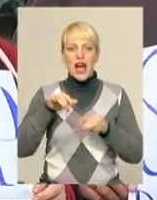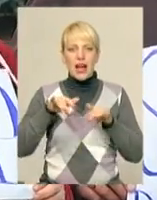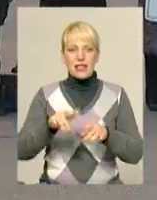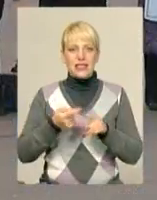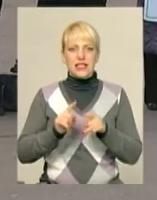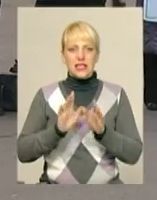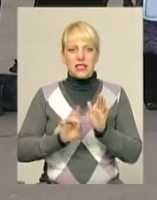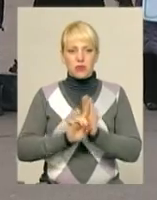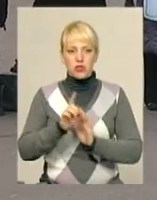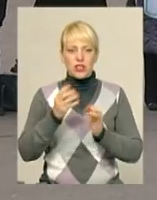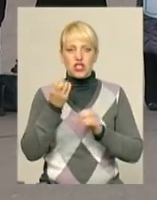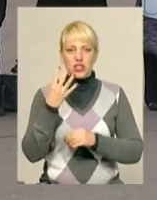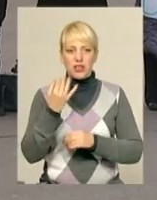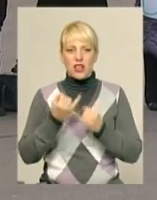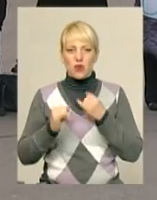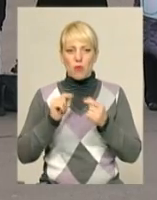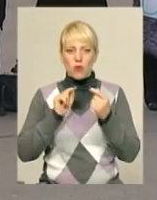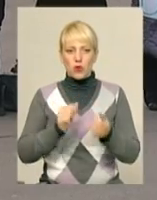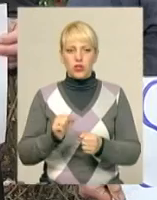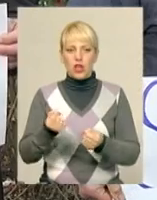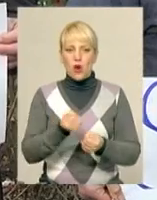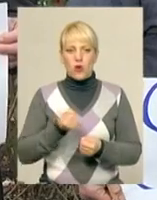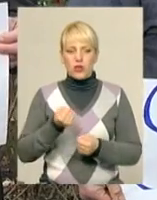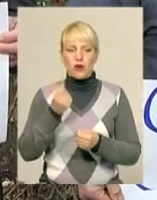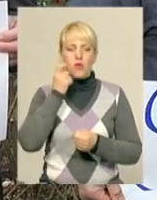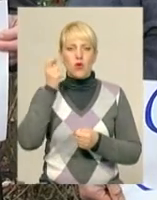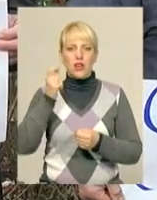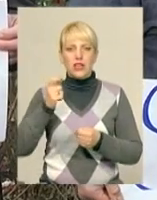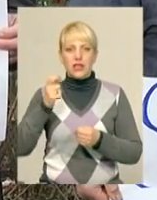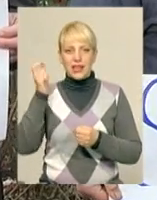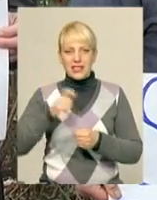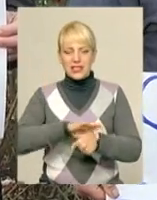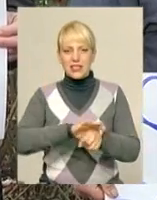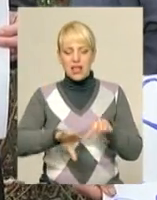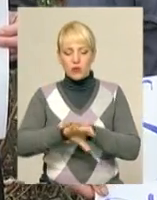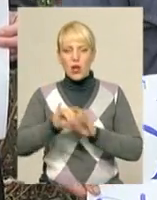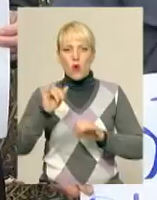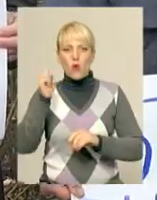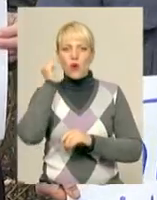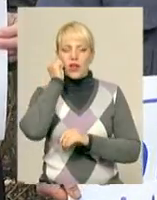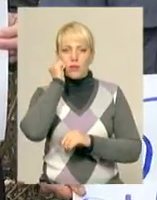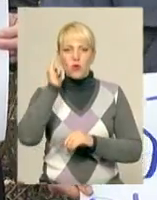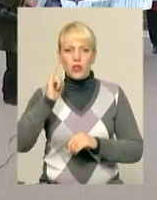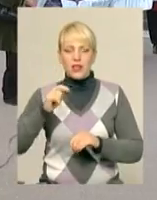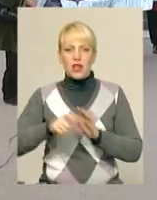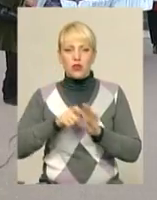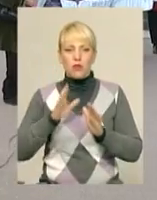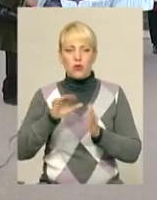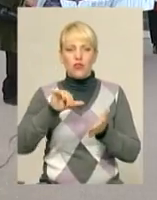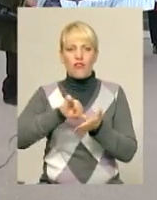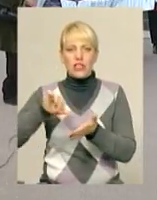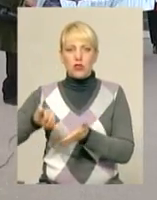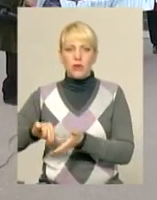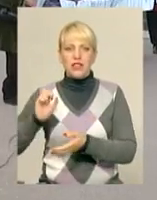початок. 14 жовтня проти утримання українських заручників у Кремлі та на Донбасі виступатимуть у 16 країнах світу.